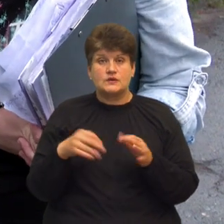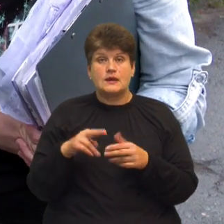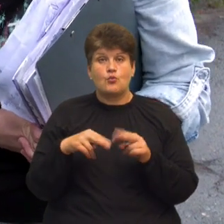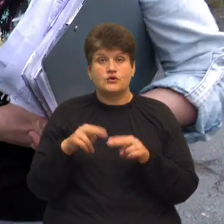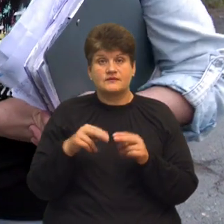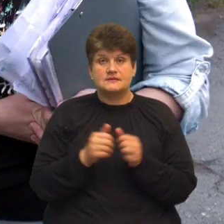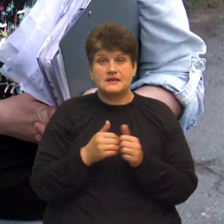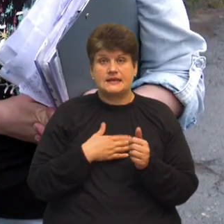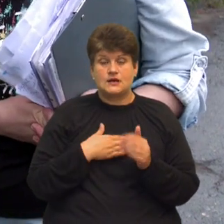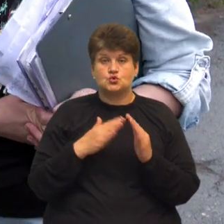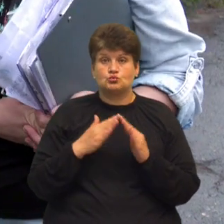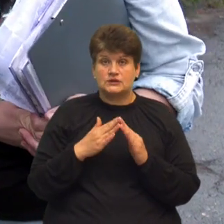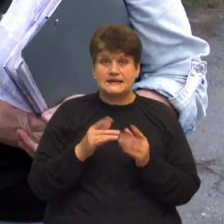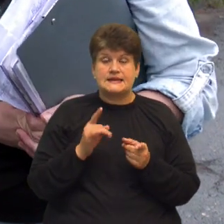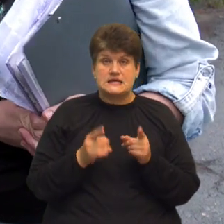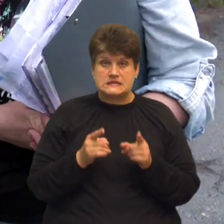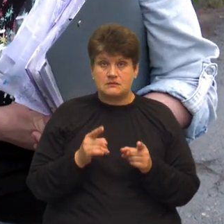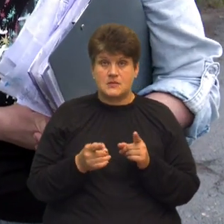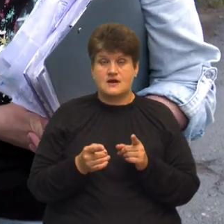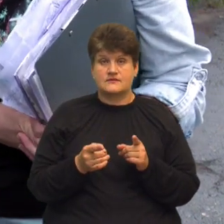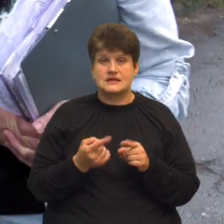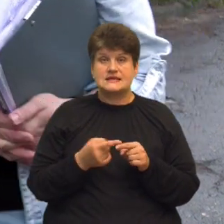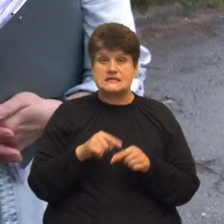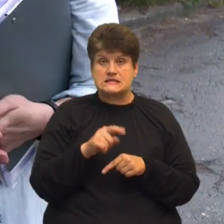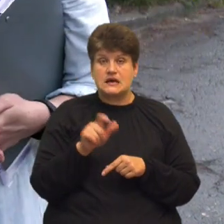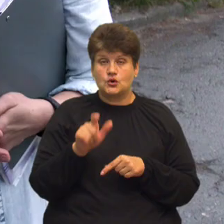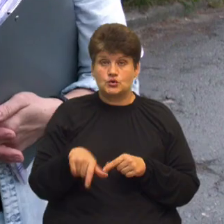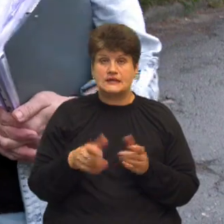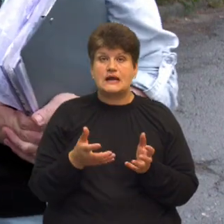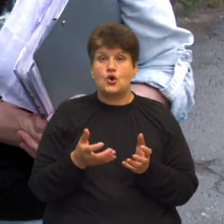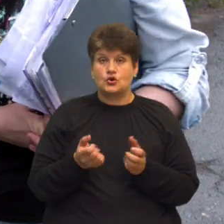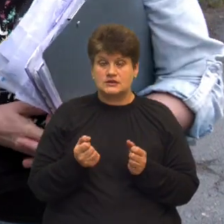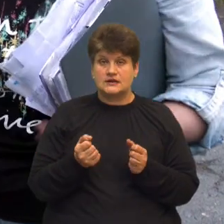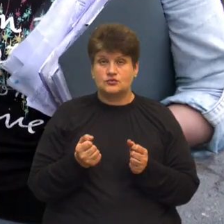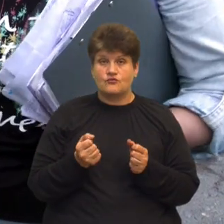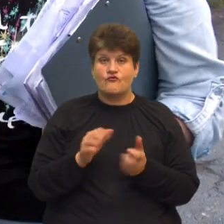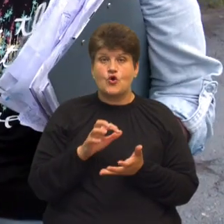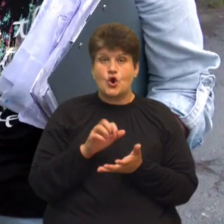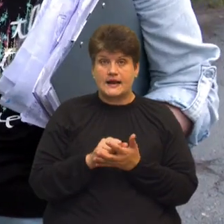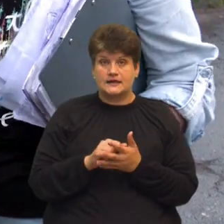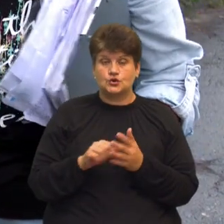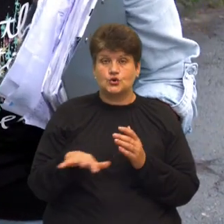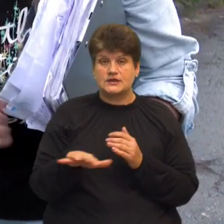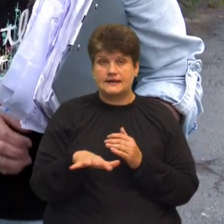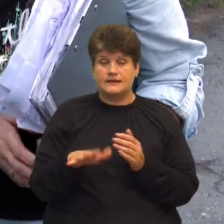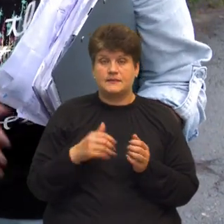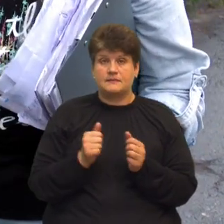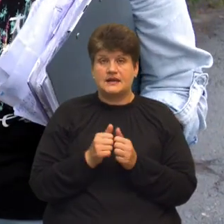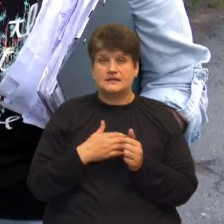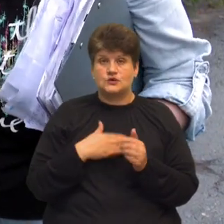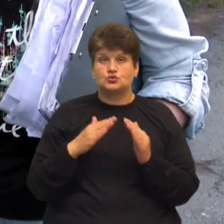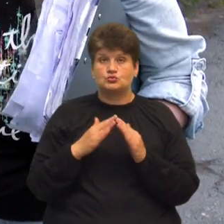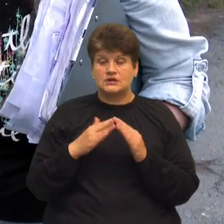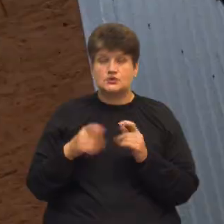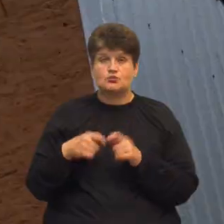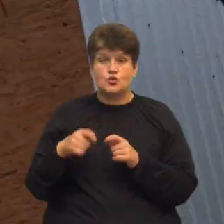біля нашого будинку. Насправді ця людина отримала в аренду ділянку біля нашого будинку з порушенням і